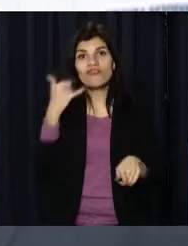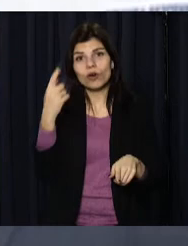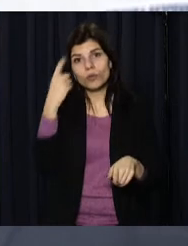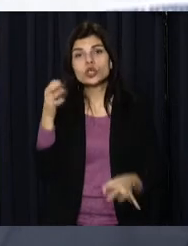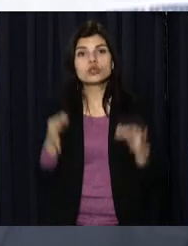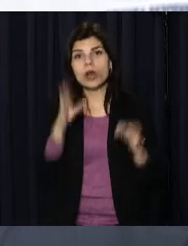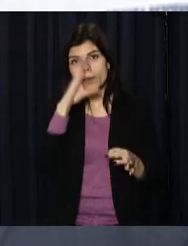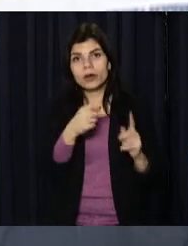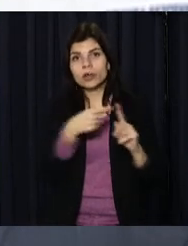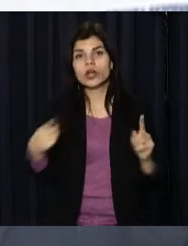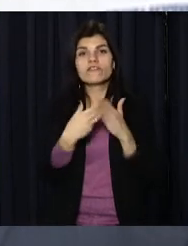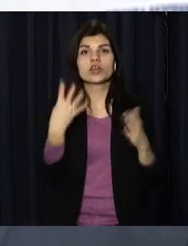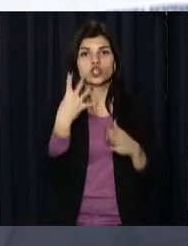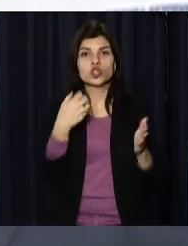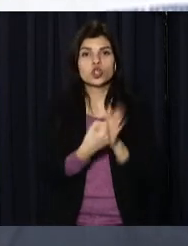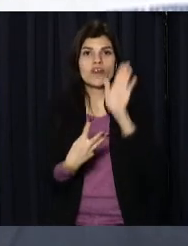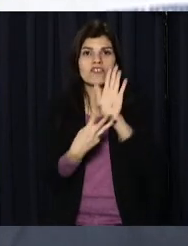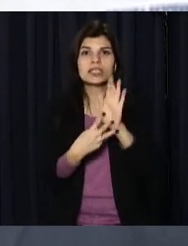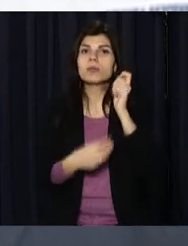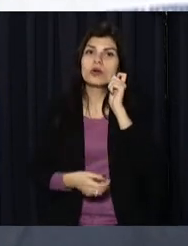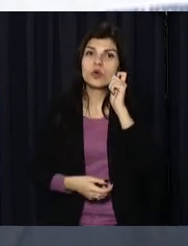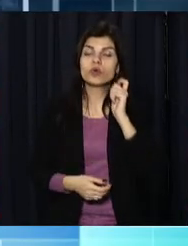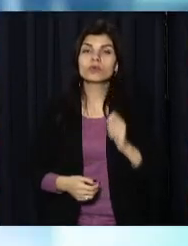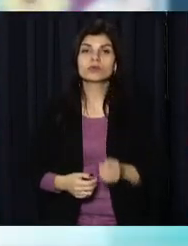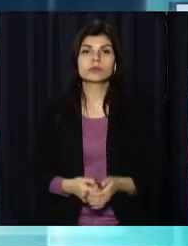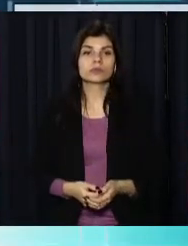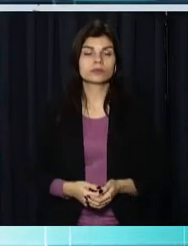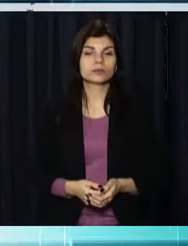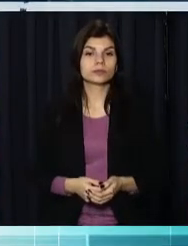дзвінок може бути засуджено на термін від 4 до 8 років.